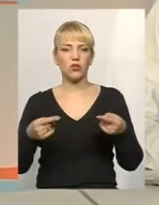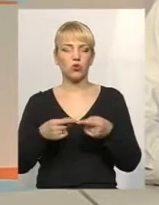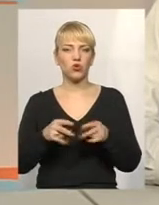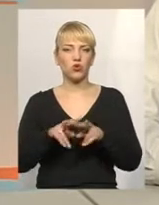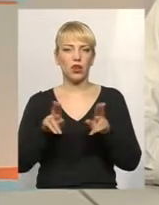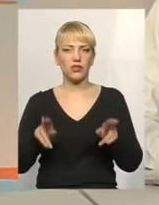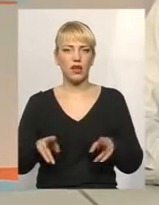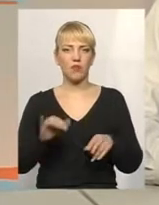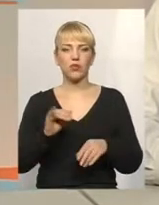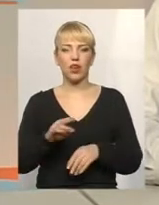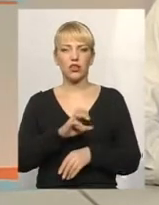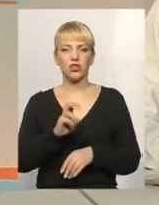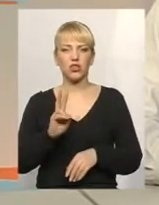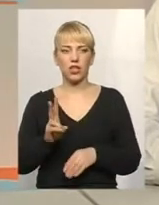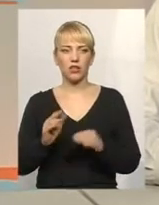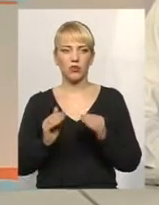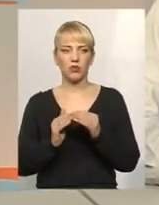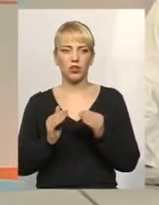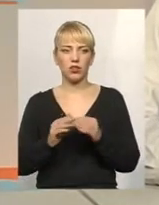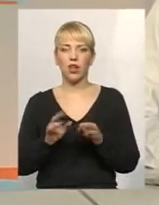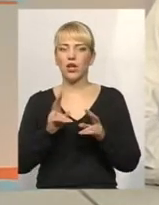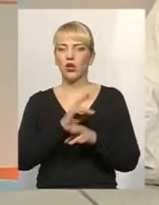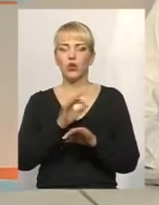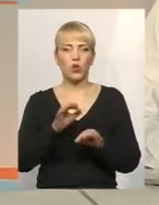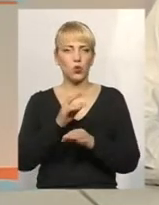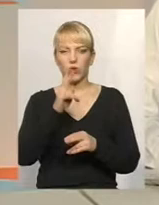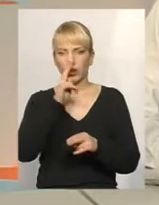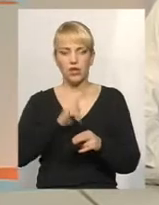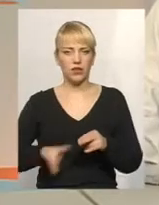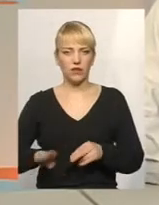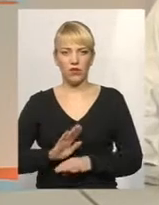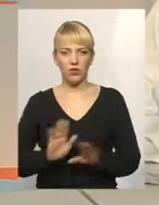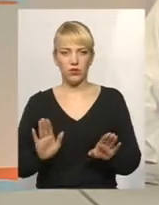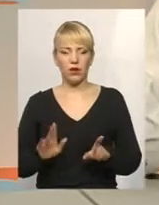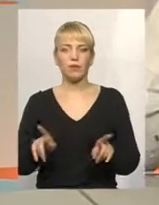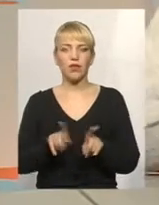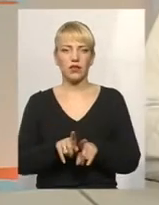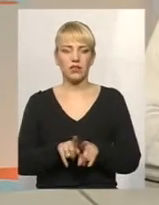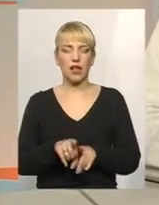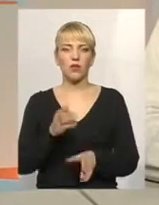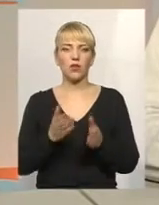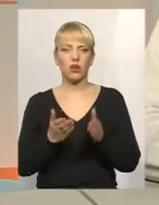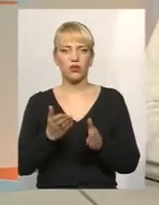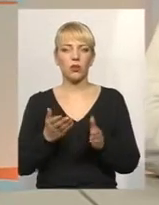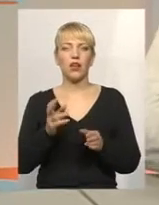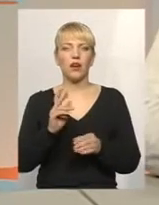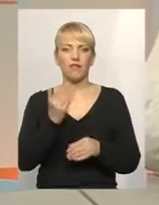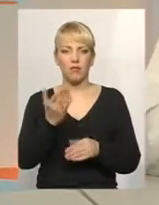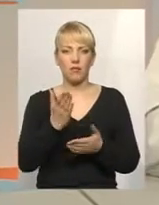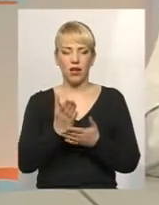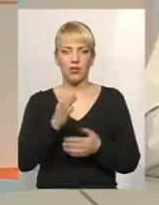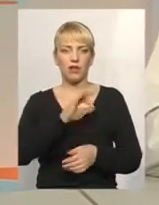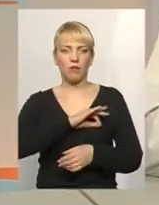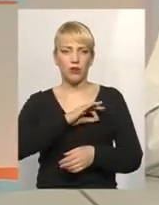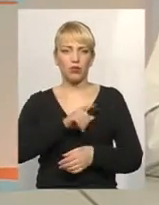само, як і в жеківських будинках. Тобто, нікуди воно не дівається. Так само, якщо ви маєте пільгу, ви будете